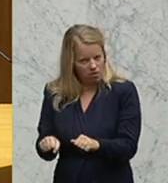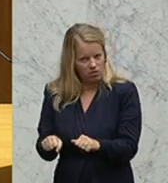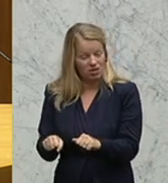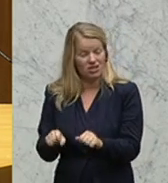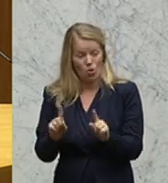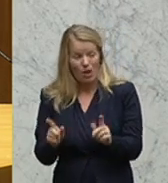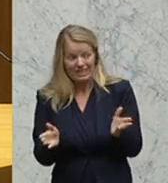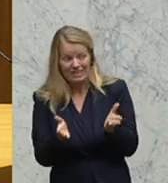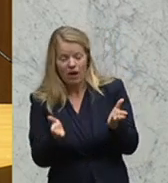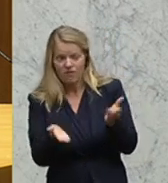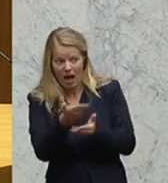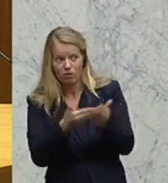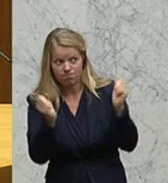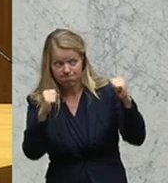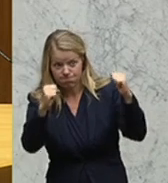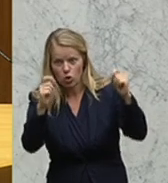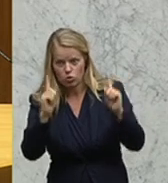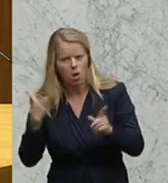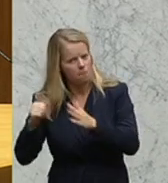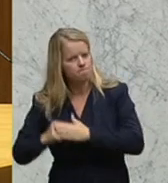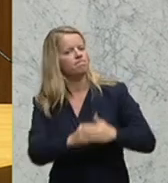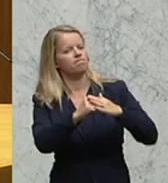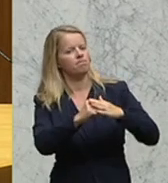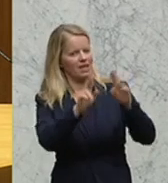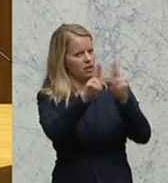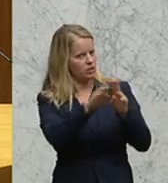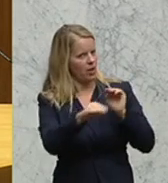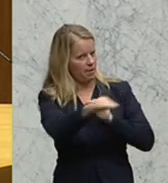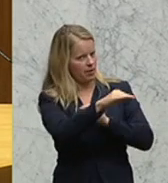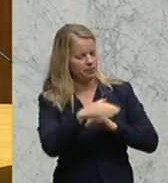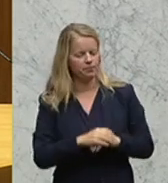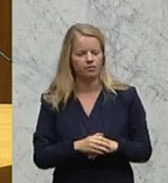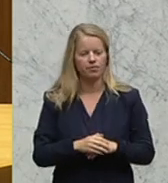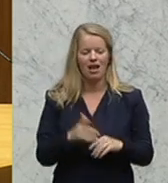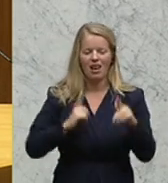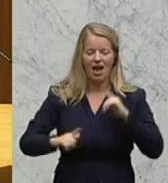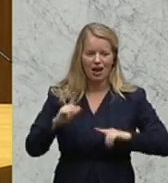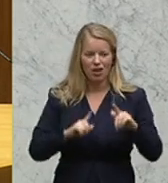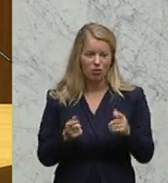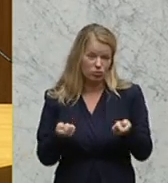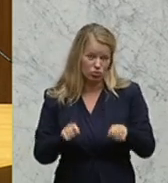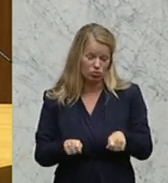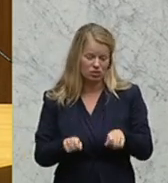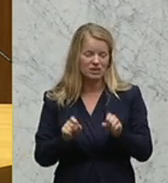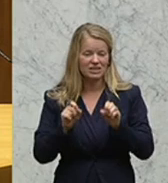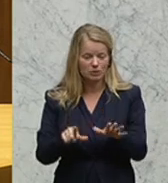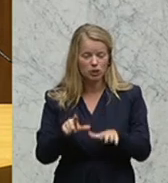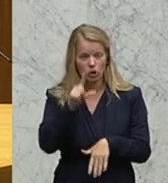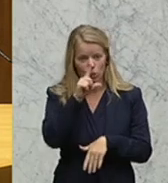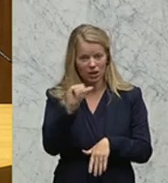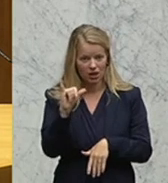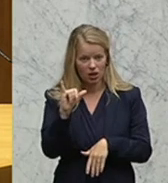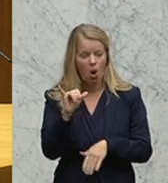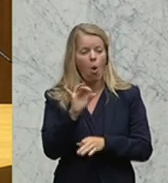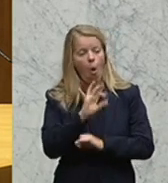herbeizuführen und zu unterstützen auf internationaler Ebene. Leider wurde dieser Beschluss am 17. Juli ohne die